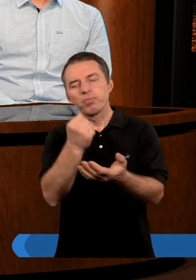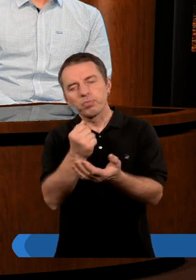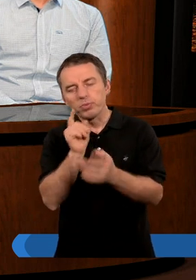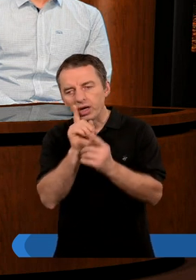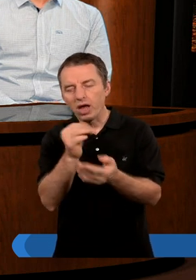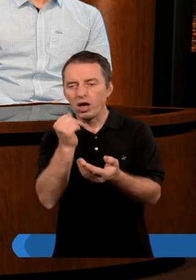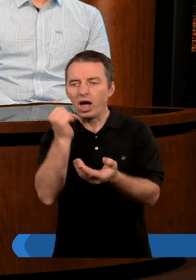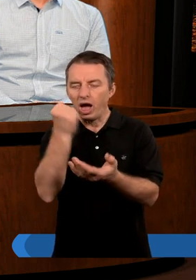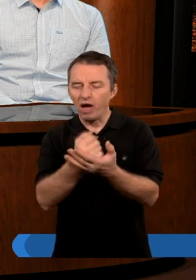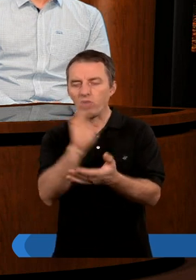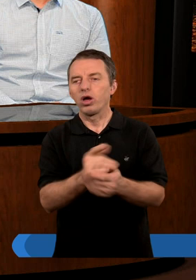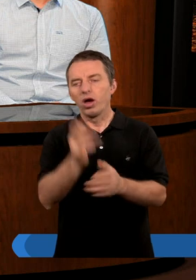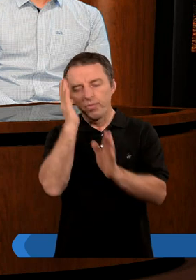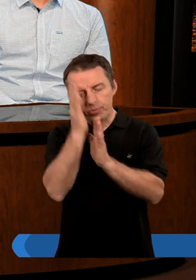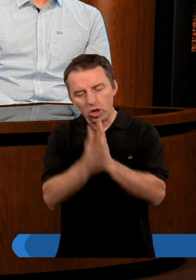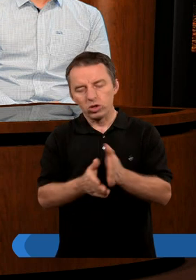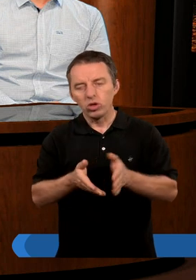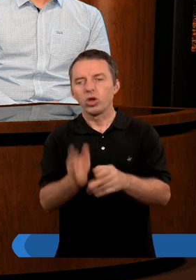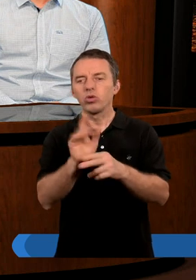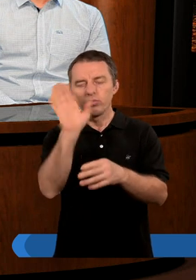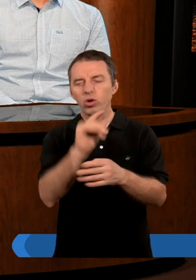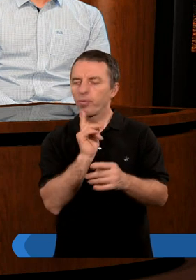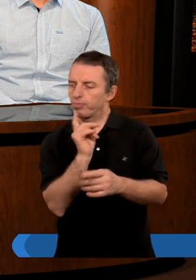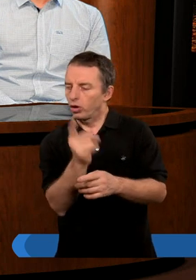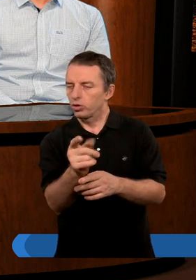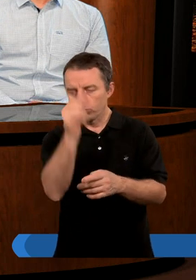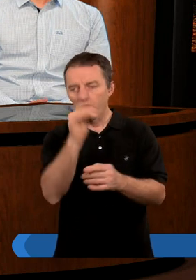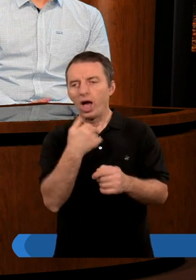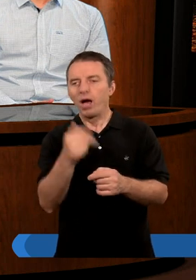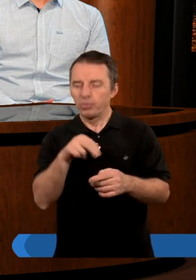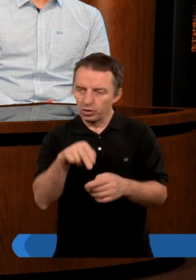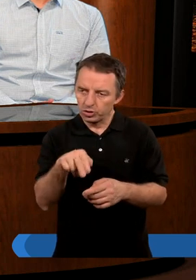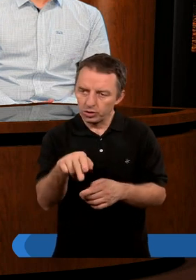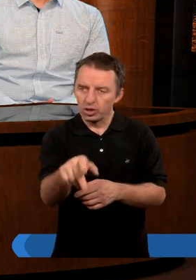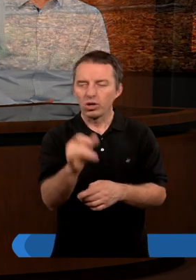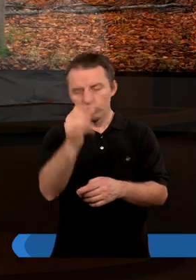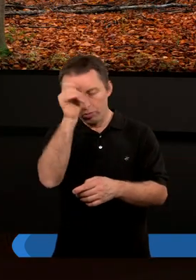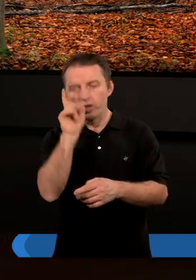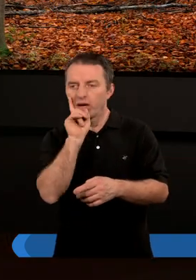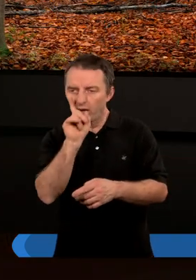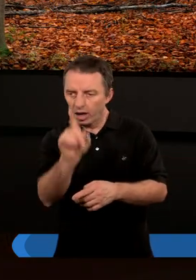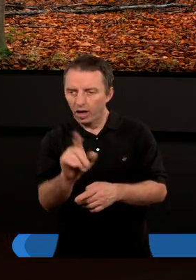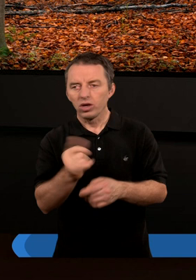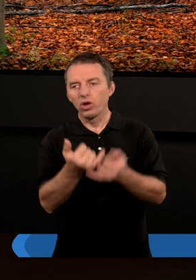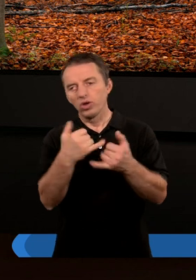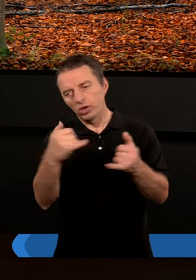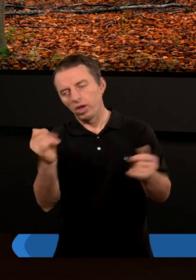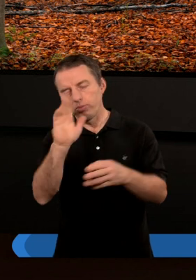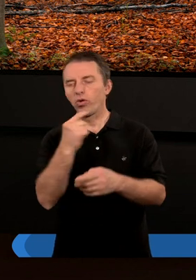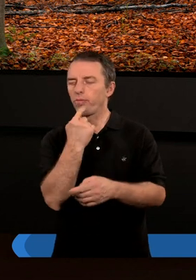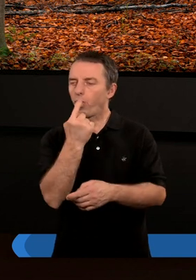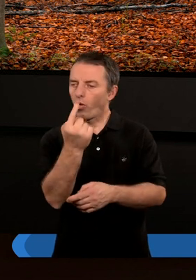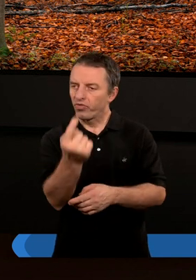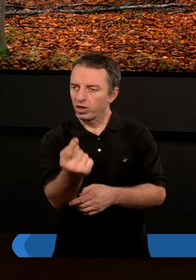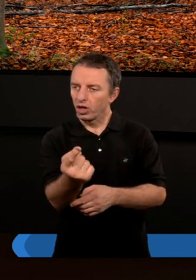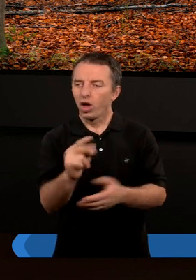jako pewną prostą drogę, którą Bóg polecił człowiekowi, aby nią iść. I człowiek, kiedy tak naprawdę robi coś innego, jak Bóg